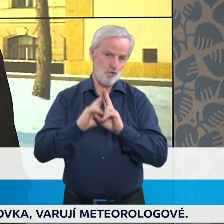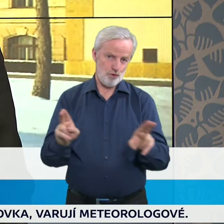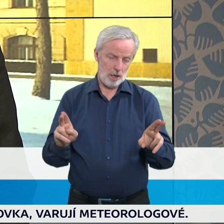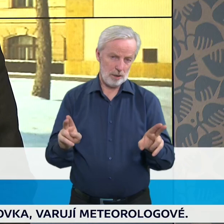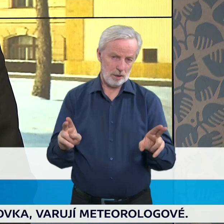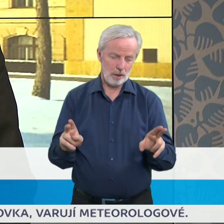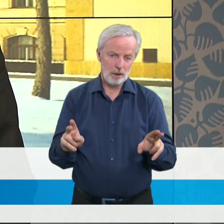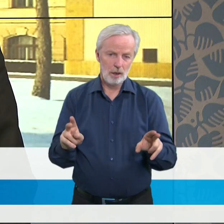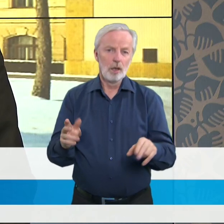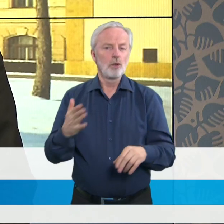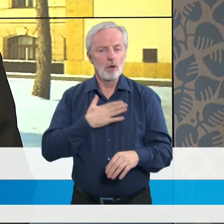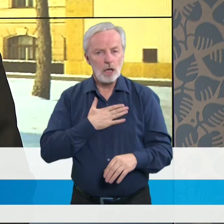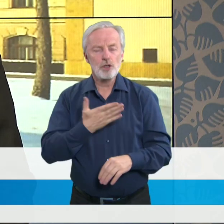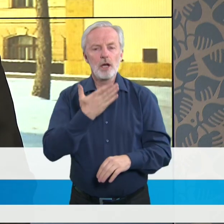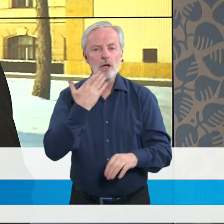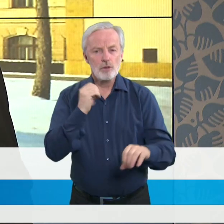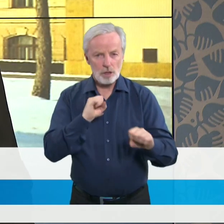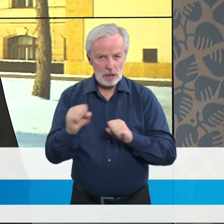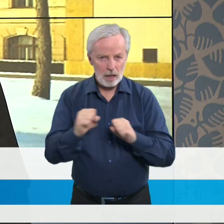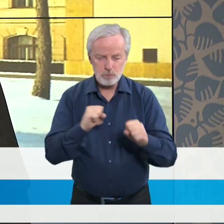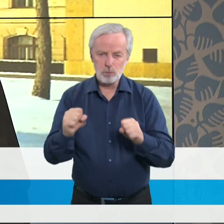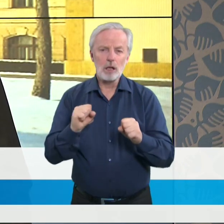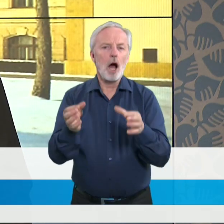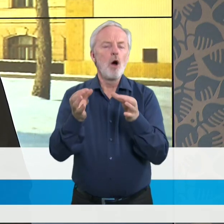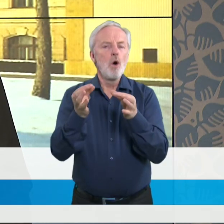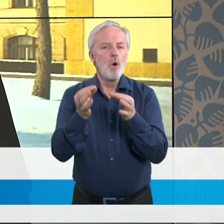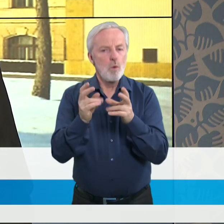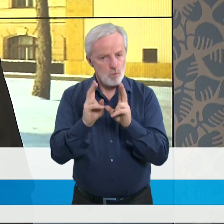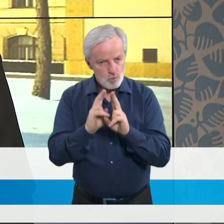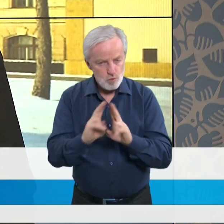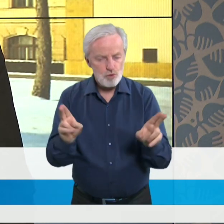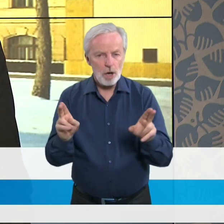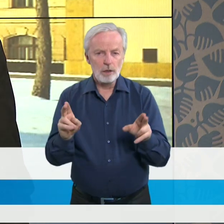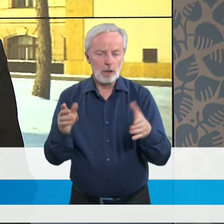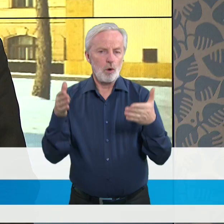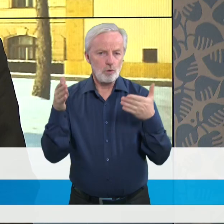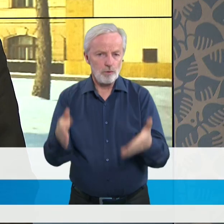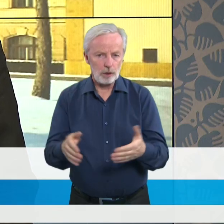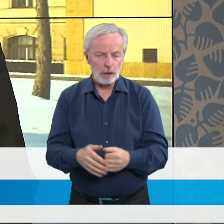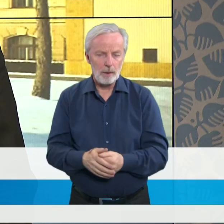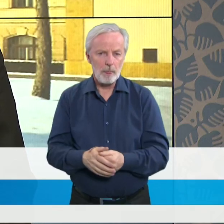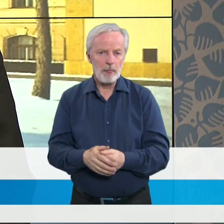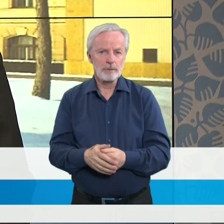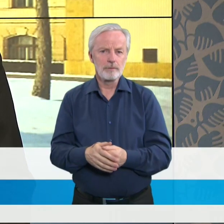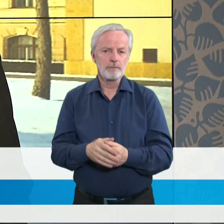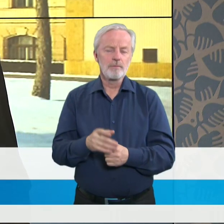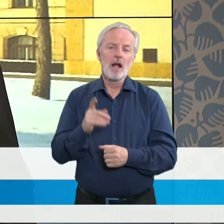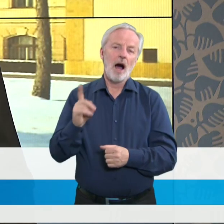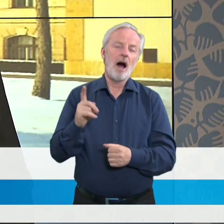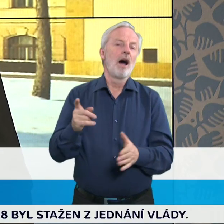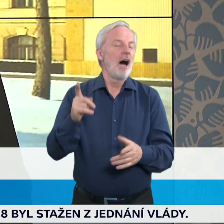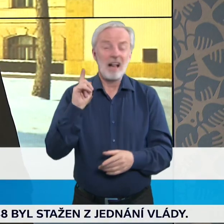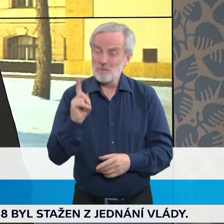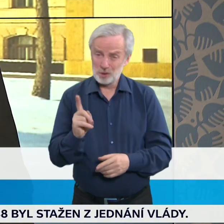Evropské unie reagují na to, že nové mutace jsou více rizikové, rychleji se šíří a